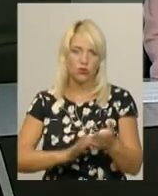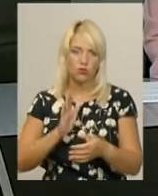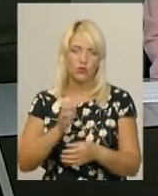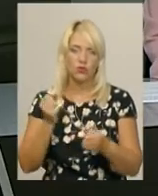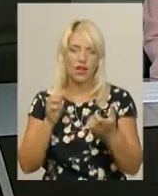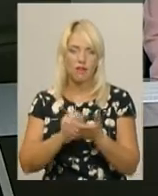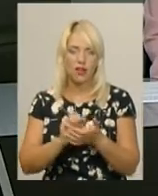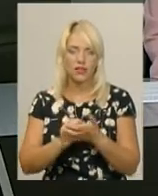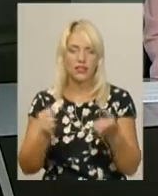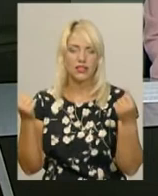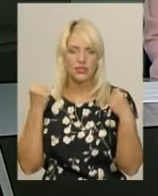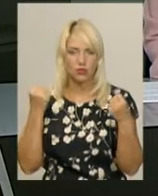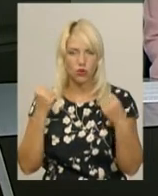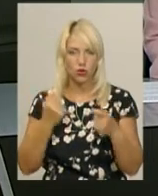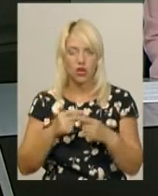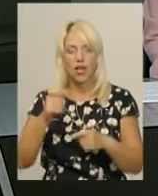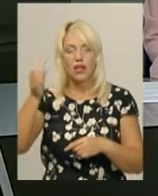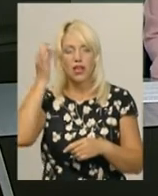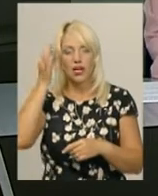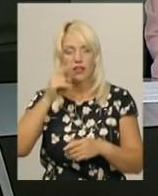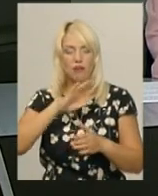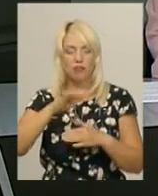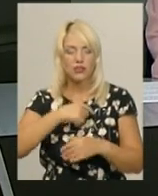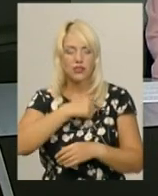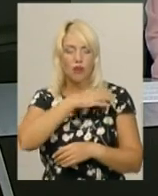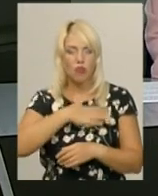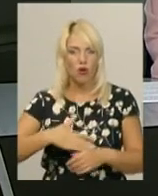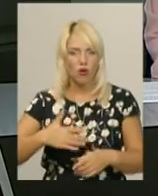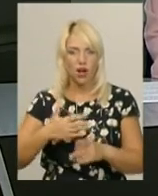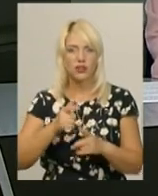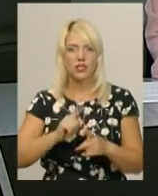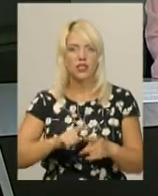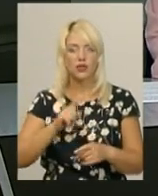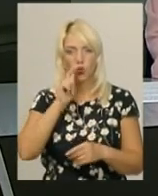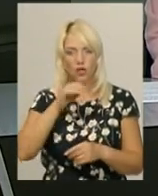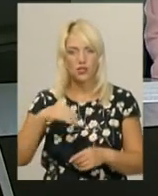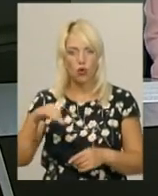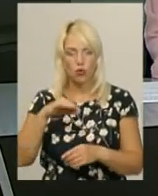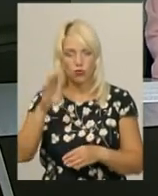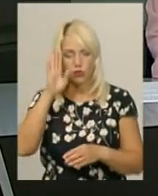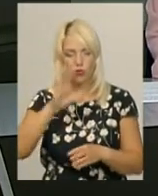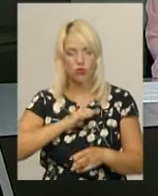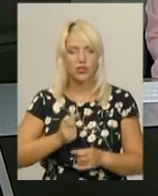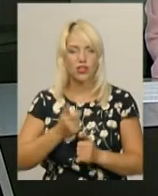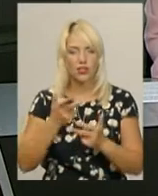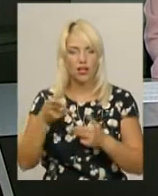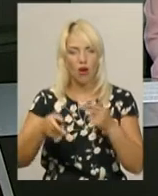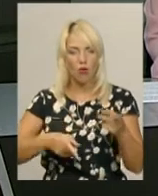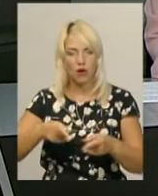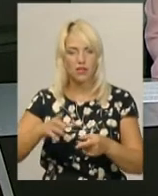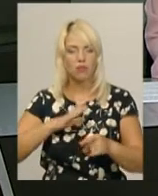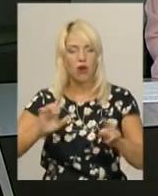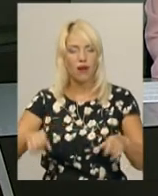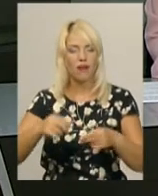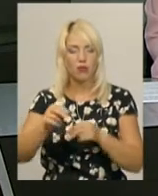Нагадаю, після осколкового поранення під Міловим Луганської області Віктор Шенкарук переніс кілька операцій, пройшов реабілітацію і